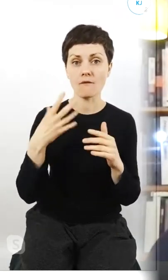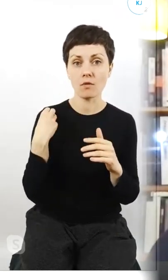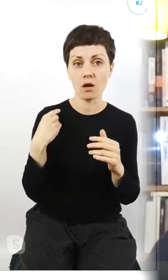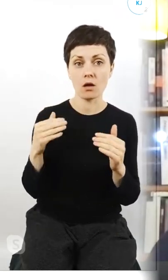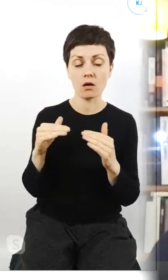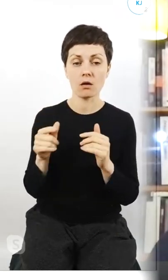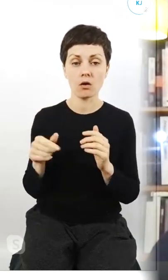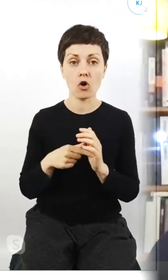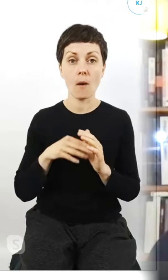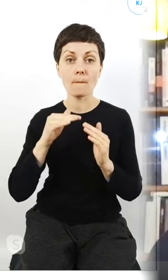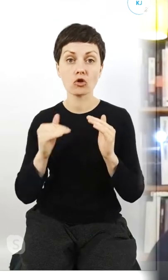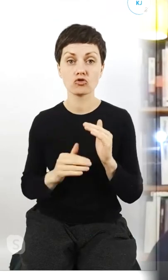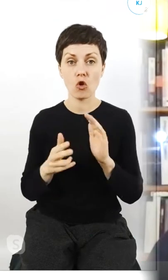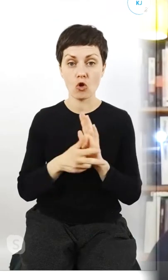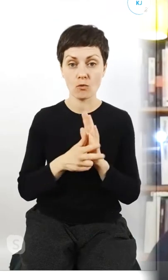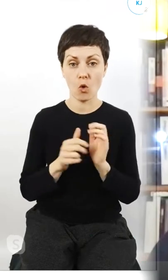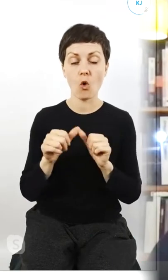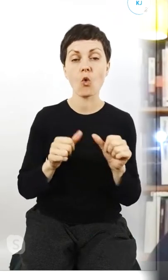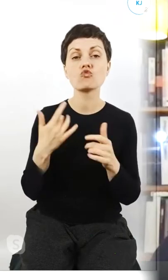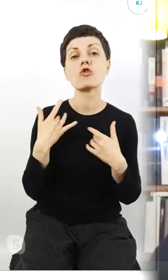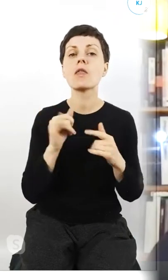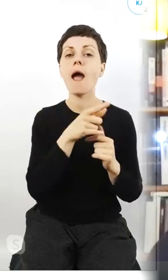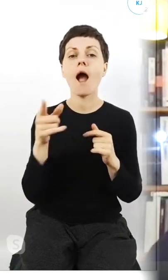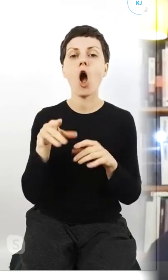To jak to odebraliście?